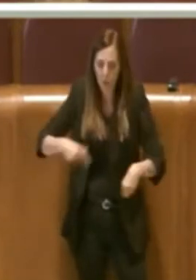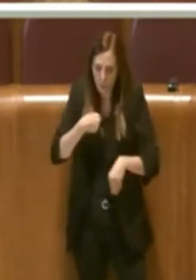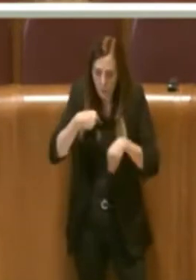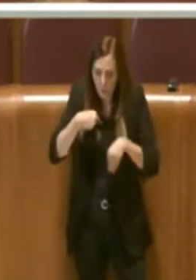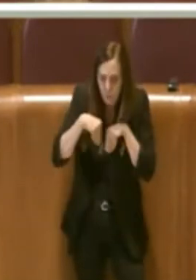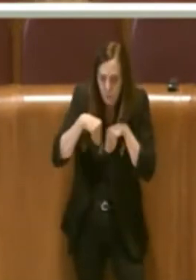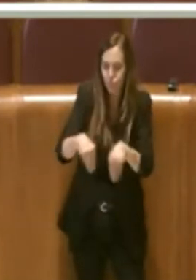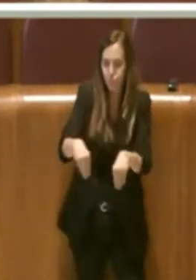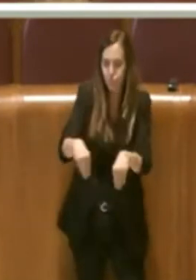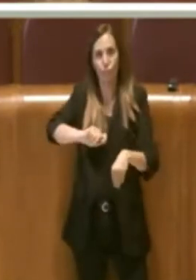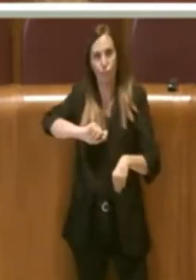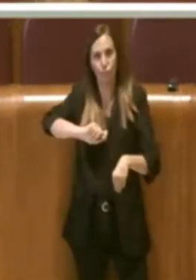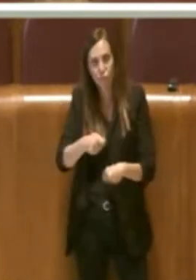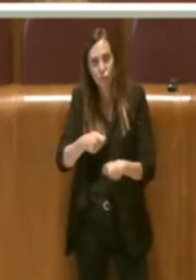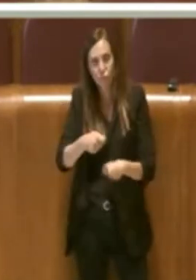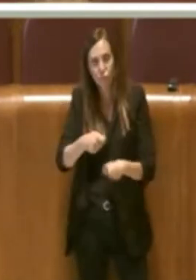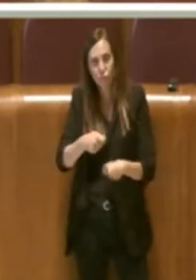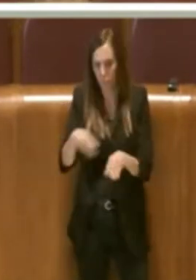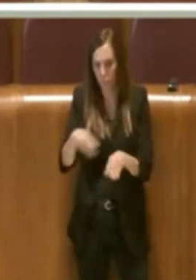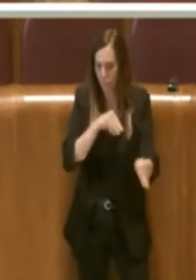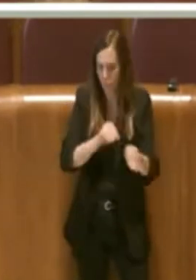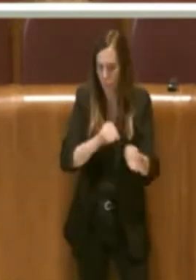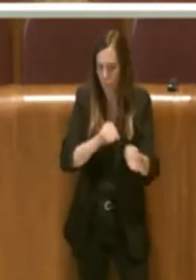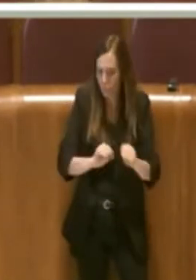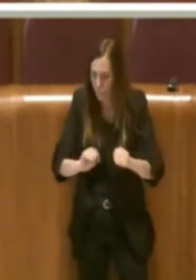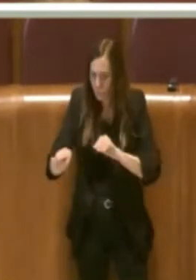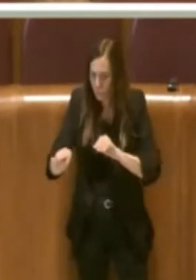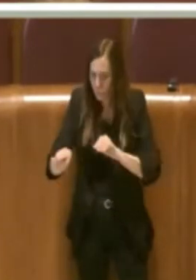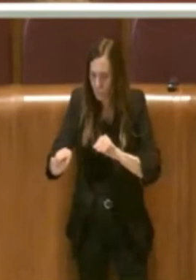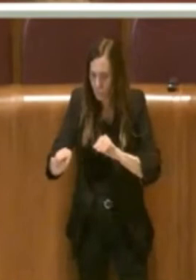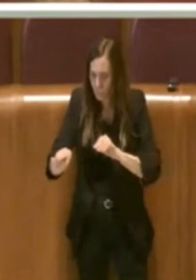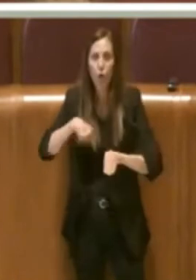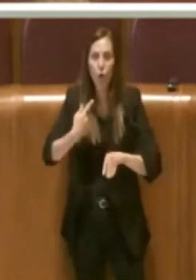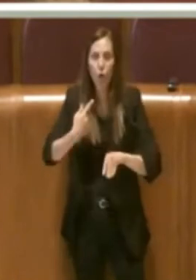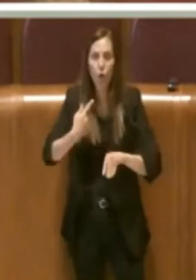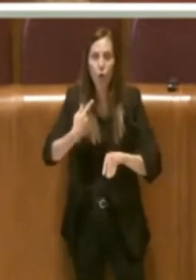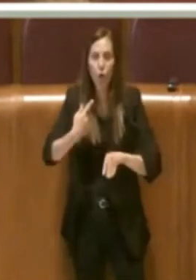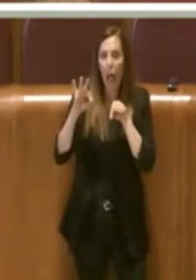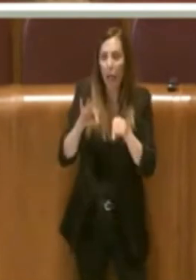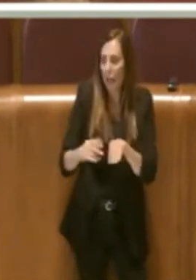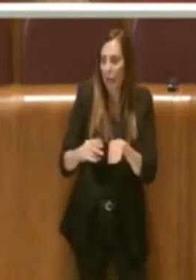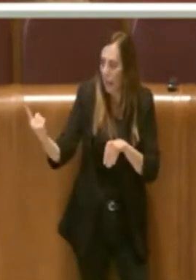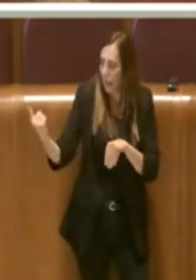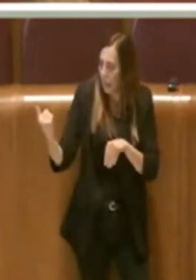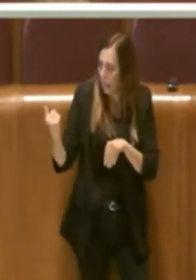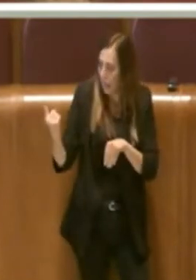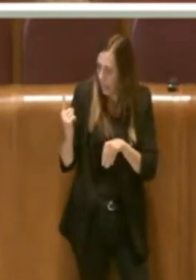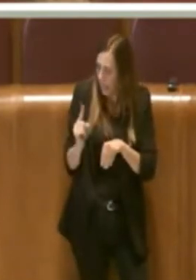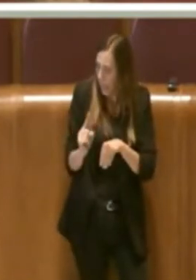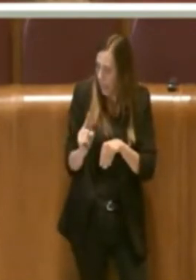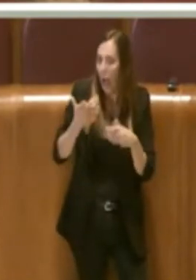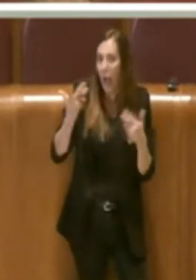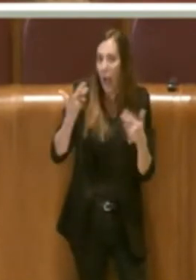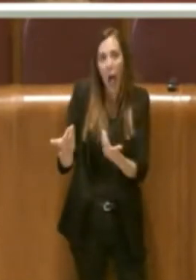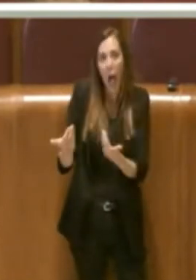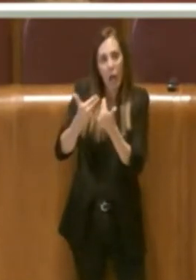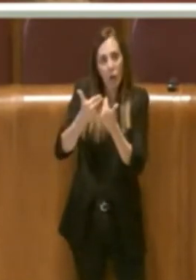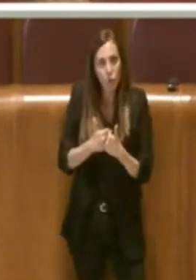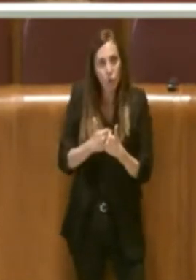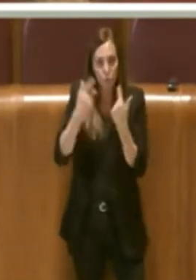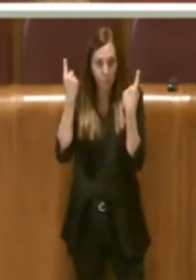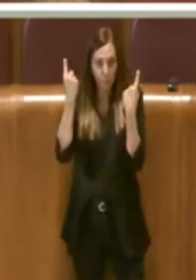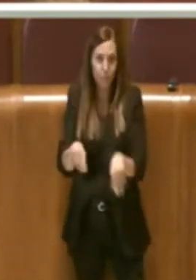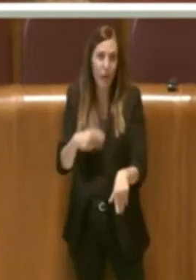e poi sono arrivati qualcuno a dare una mano quindi questa